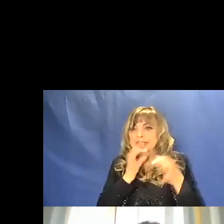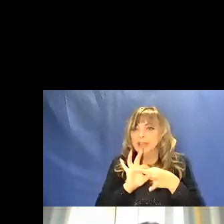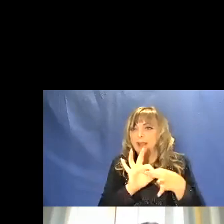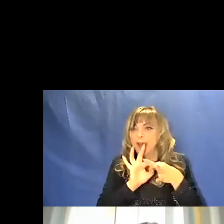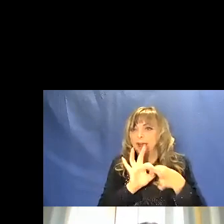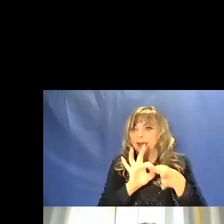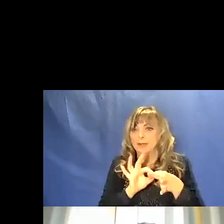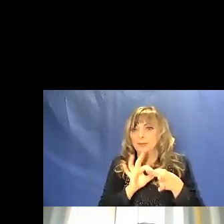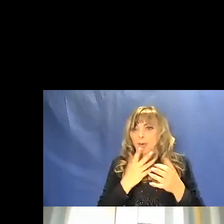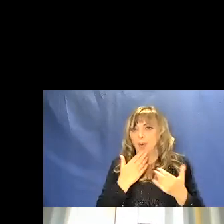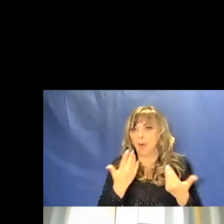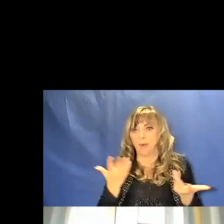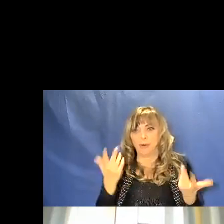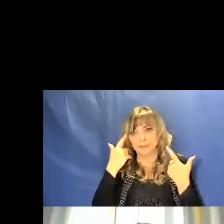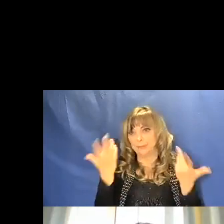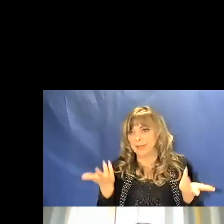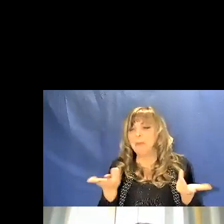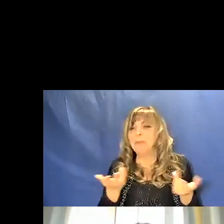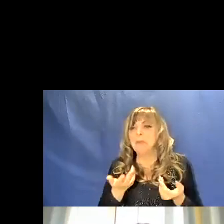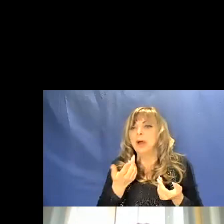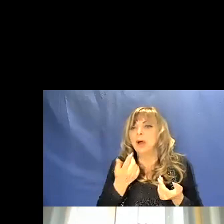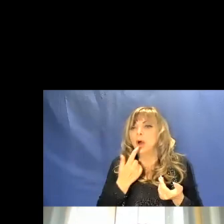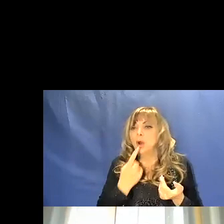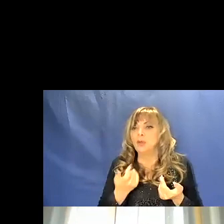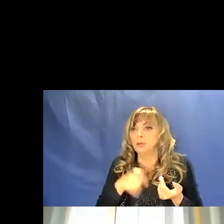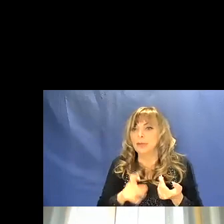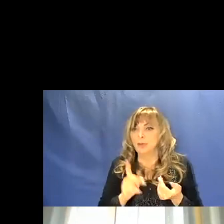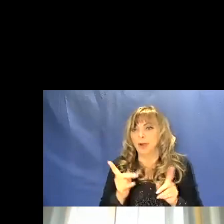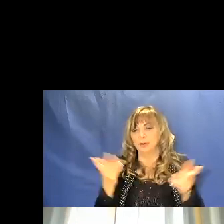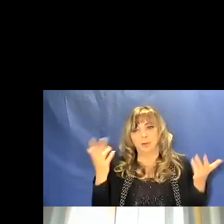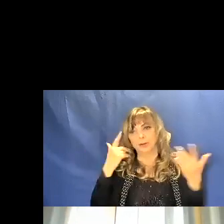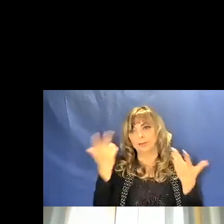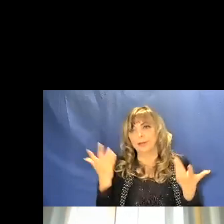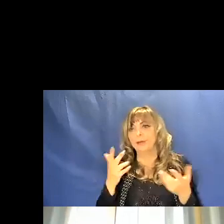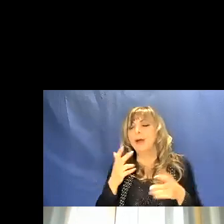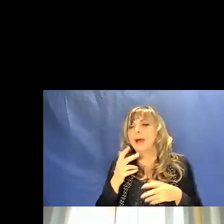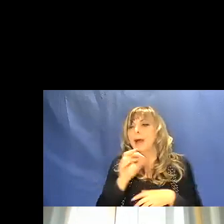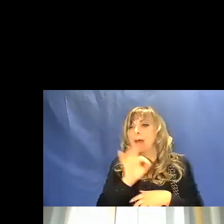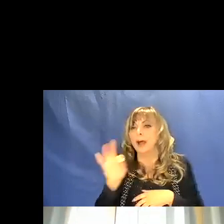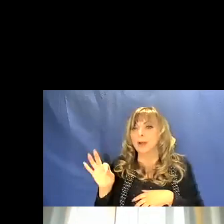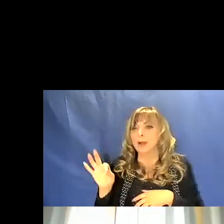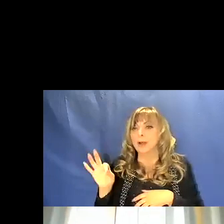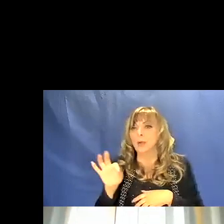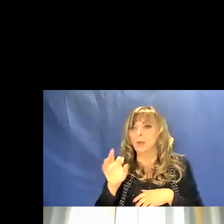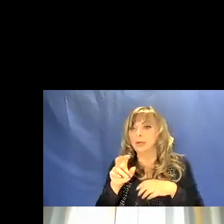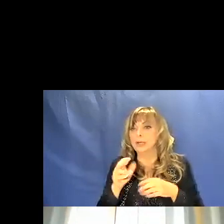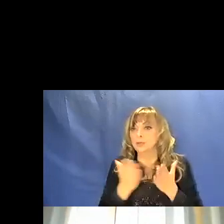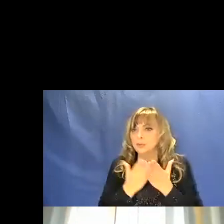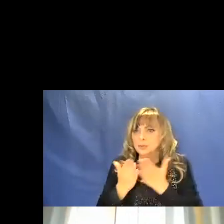al colore rosso perché il rosso ci sono archeologi che non accettano